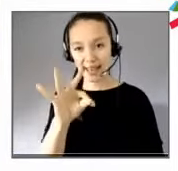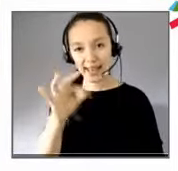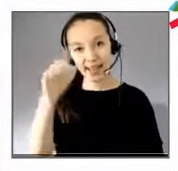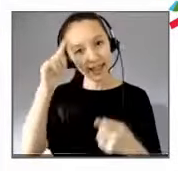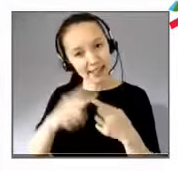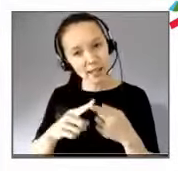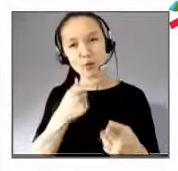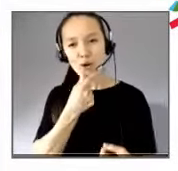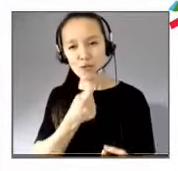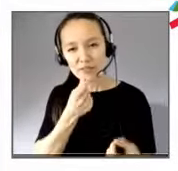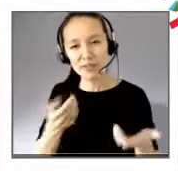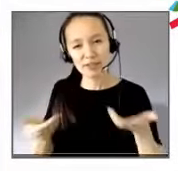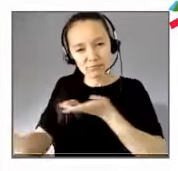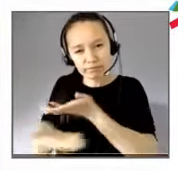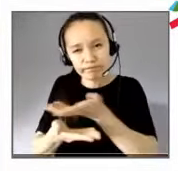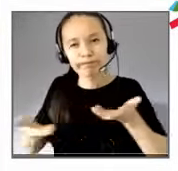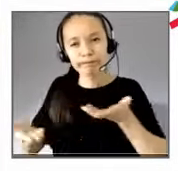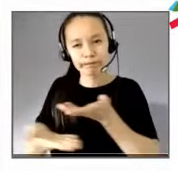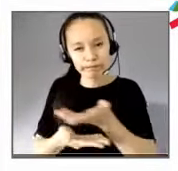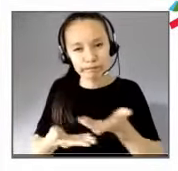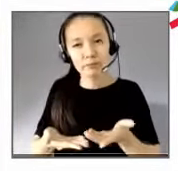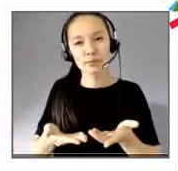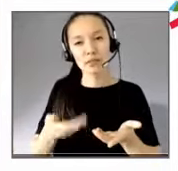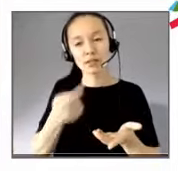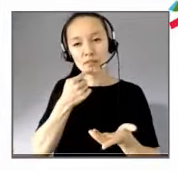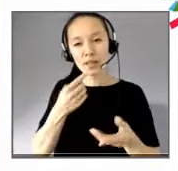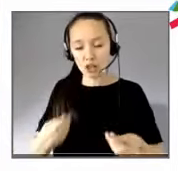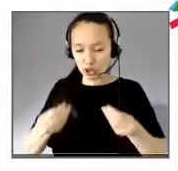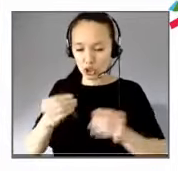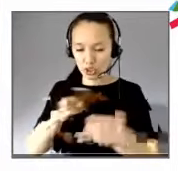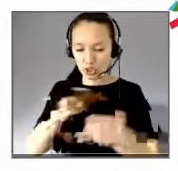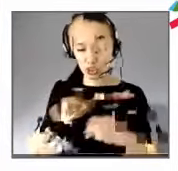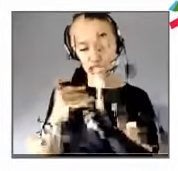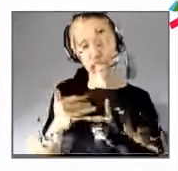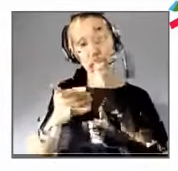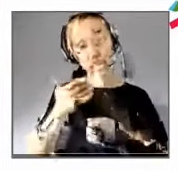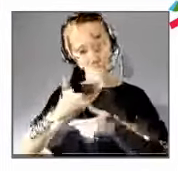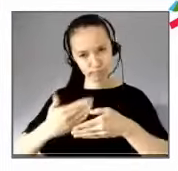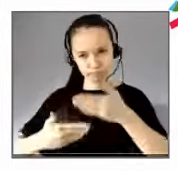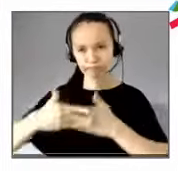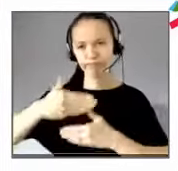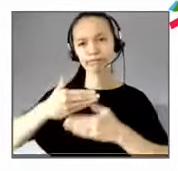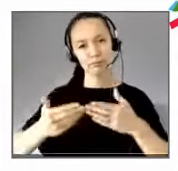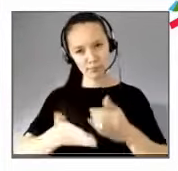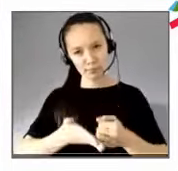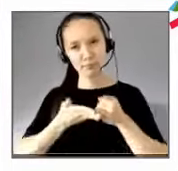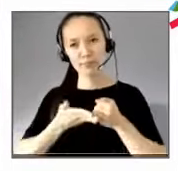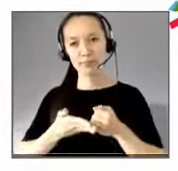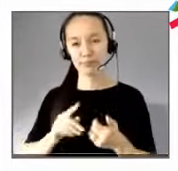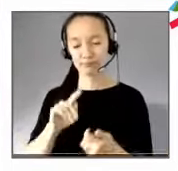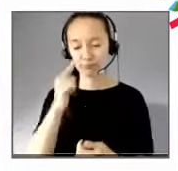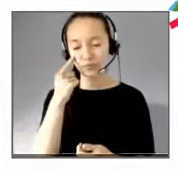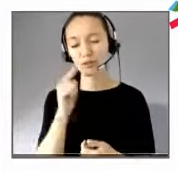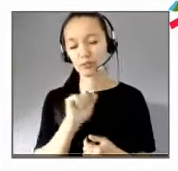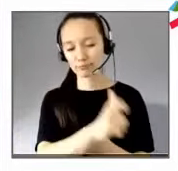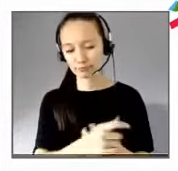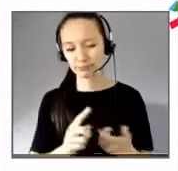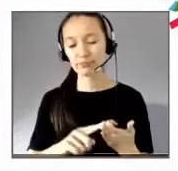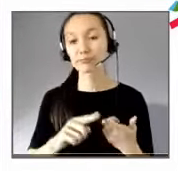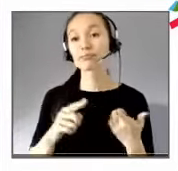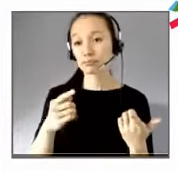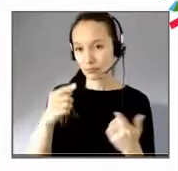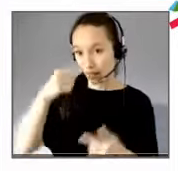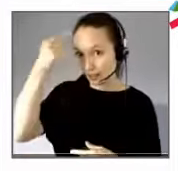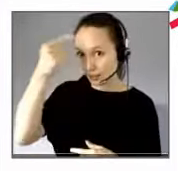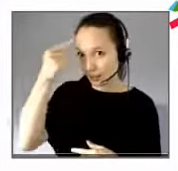comme nouveau ciment de la société. On va voir ça avec vous. Une intellectuelle en pointe, mais en retard